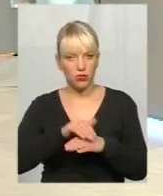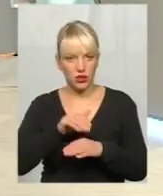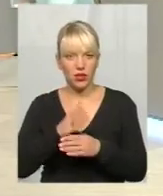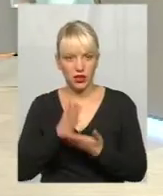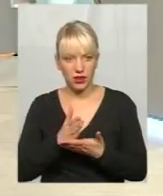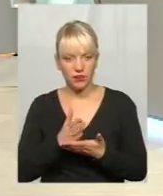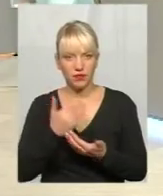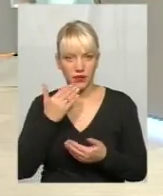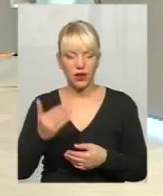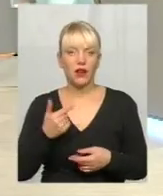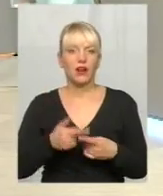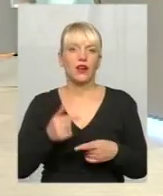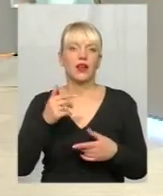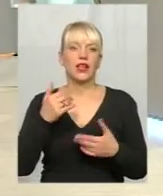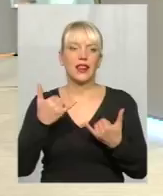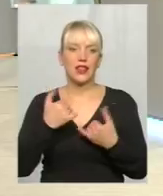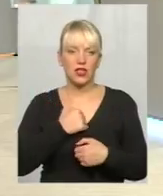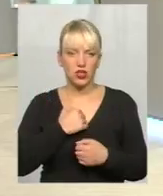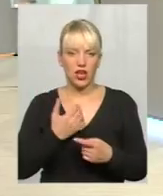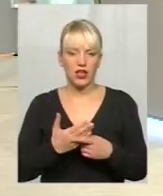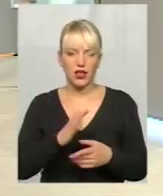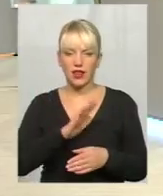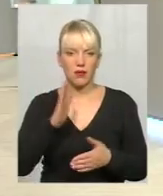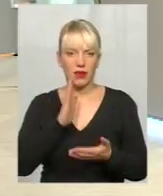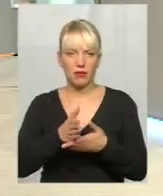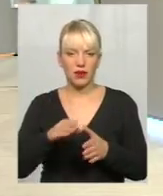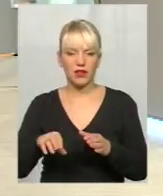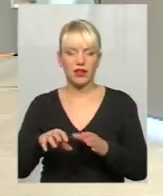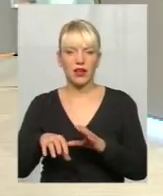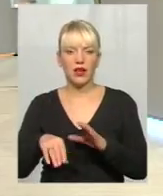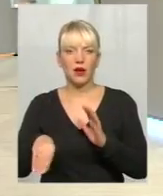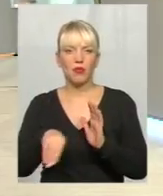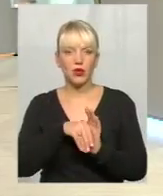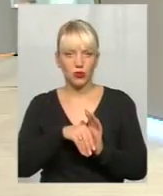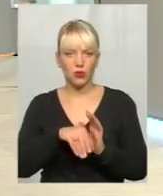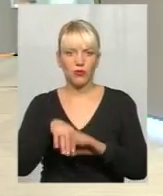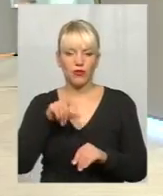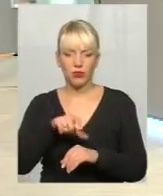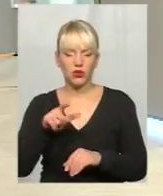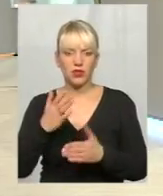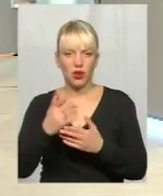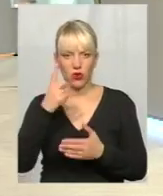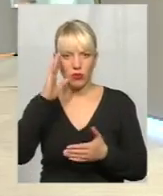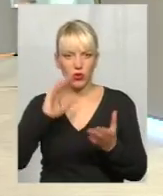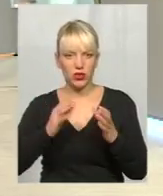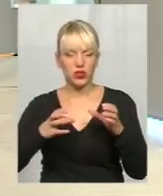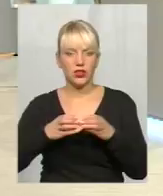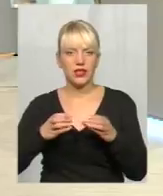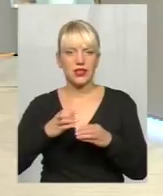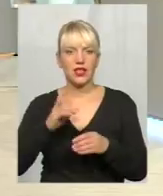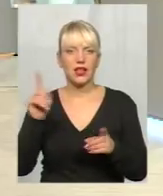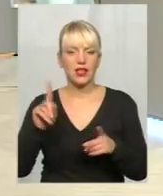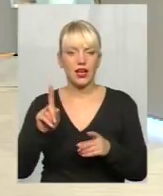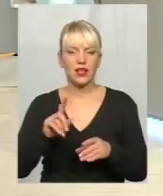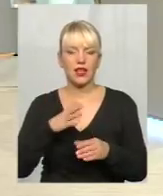на жаль, є досі непрямий підкуп виборців. От є у нас одна політична сила, яка активно надає